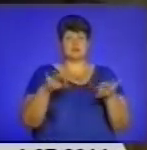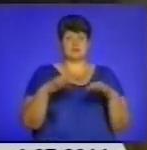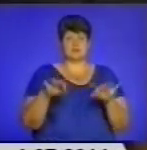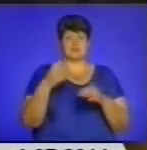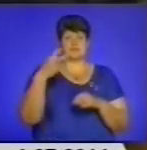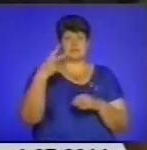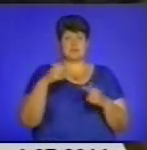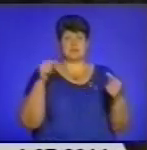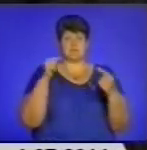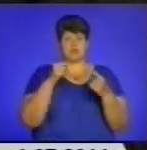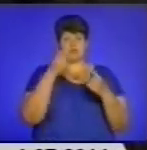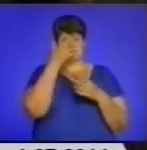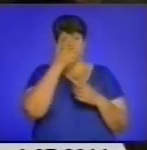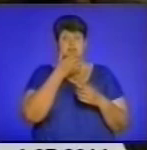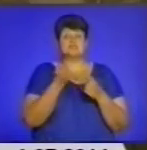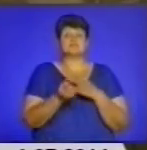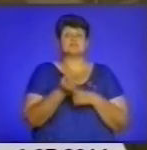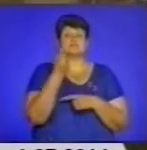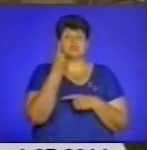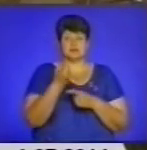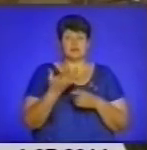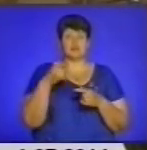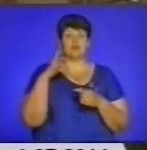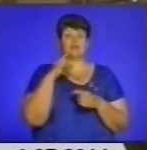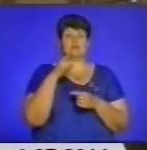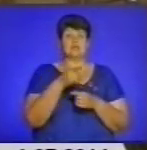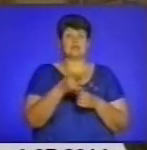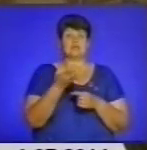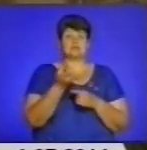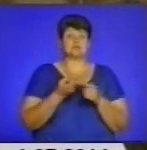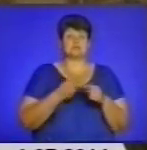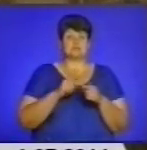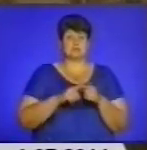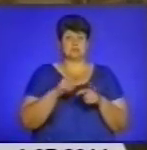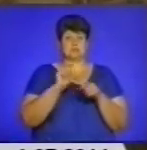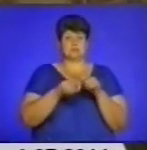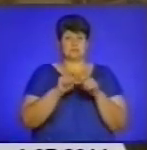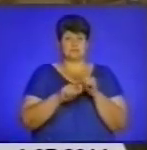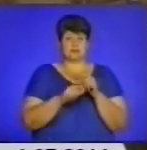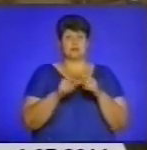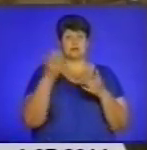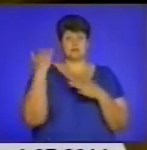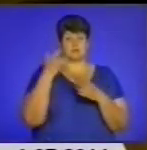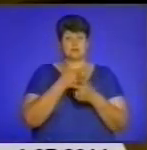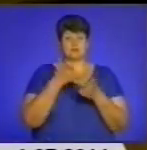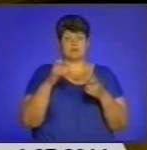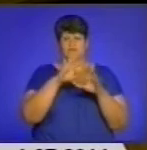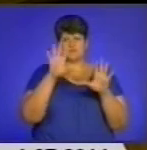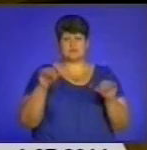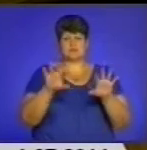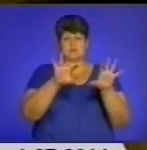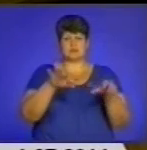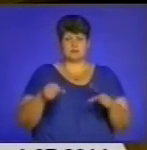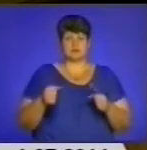портівогазу. Звідки у таксиста боєприпаси та спецзасоби правоохоронці перевіряють. За попередньою інформацією, всі вилучені речі